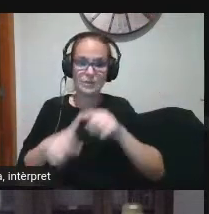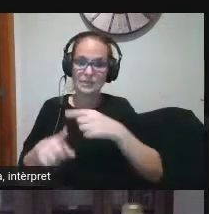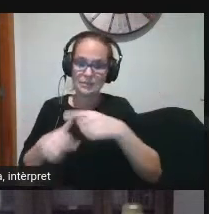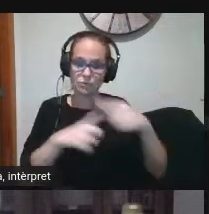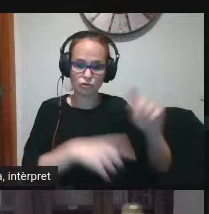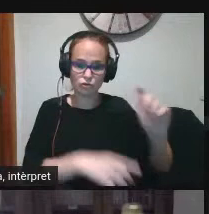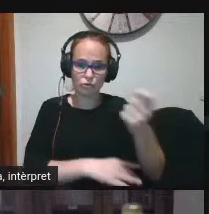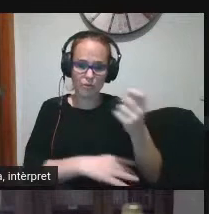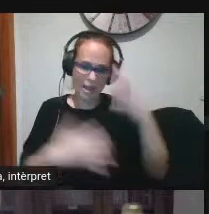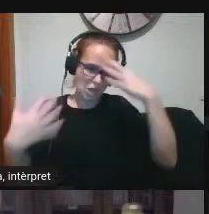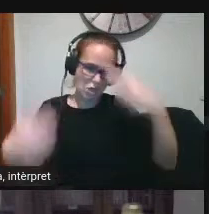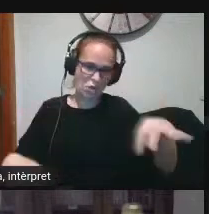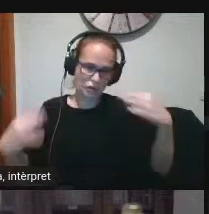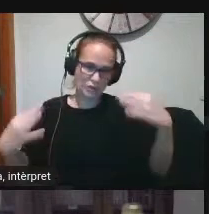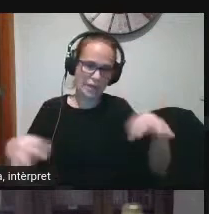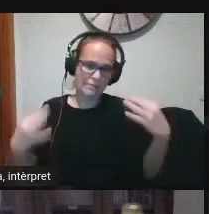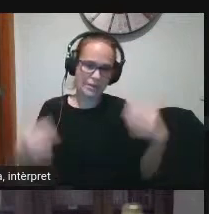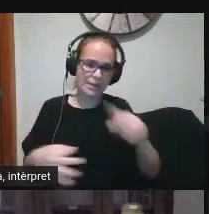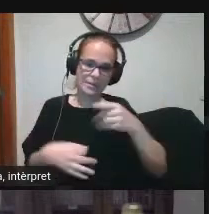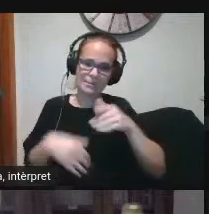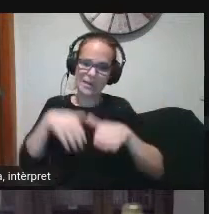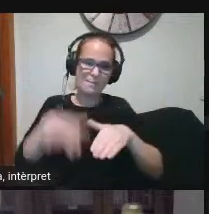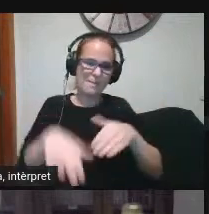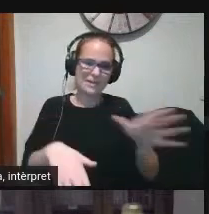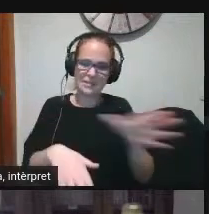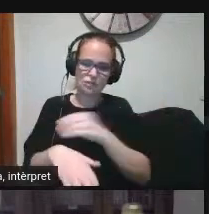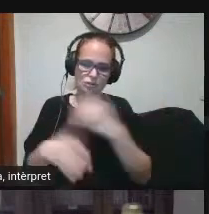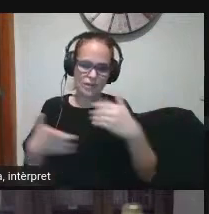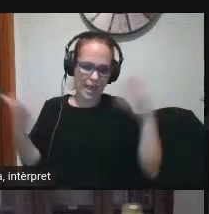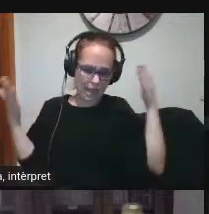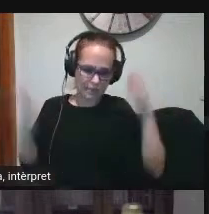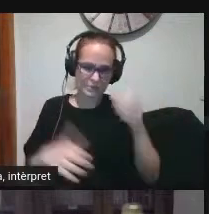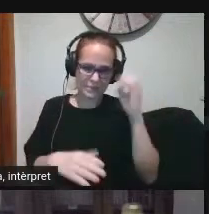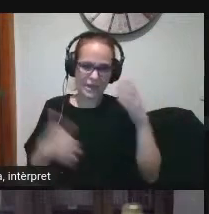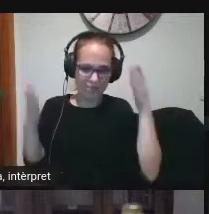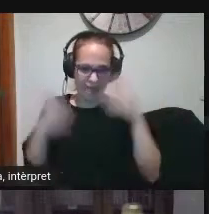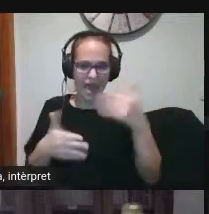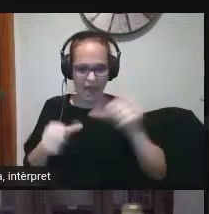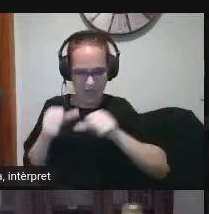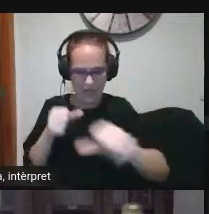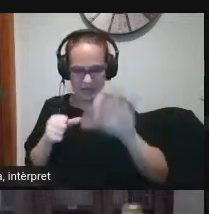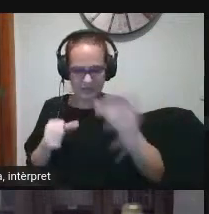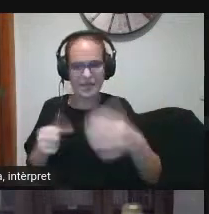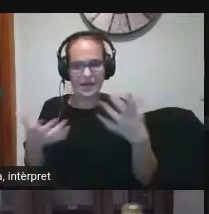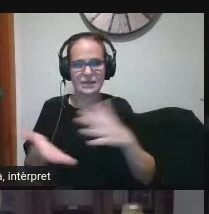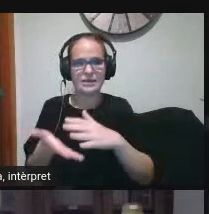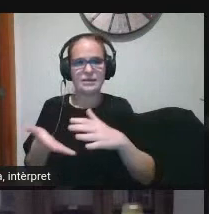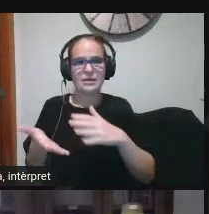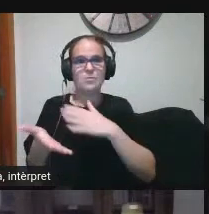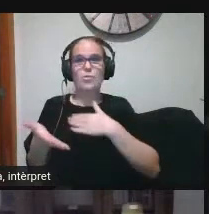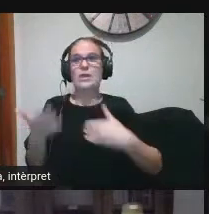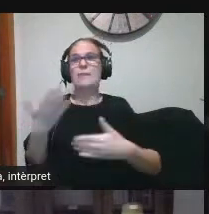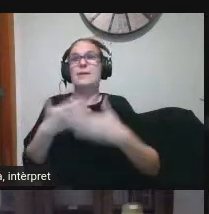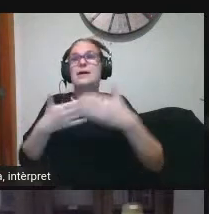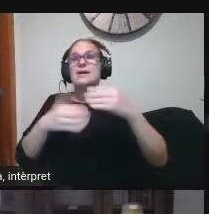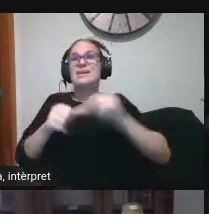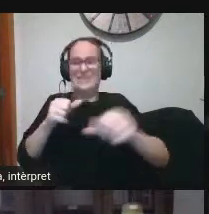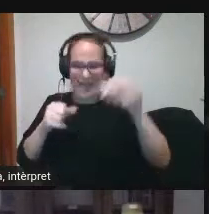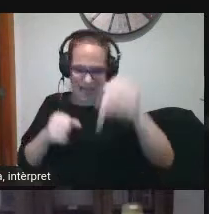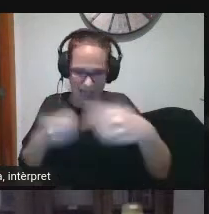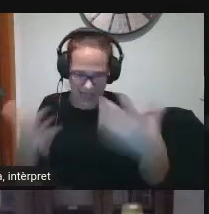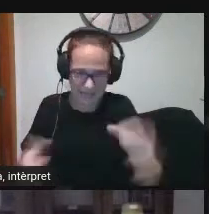òbviament és el primer pas de tot i ara sí que ens centrem en la xerrada com a tal o en tot cas aterrem on volíem aterrar del tot és